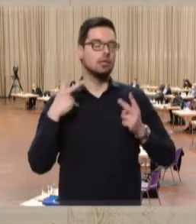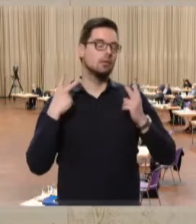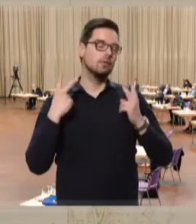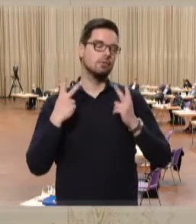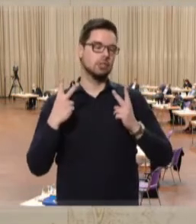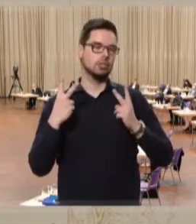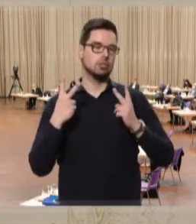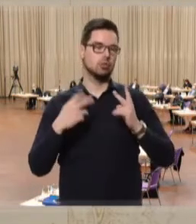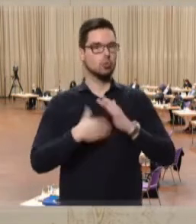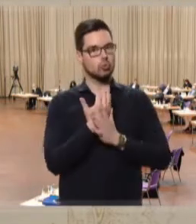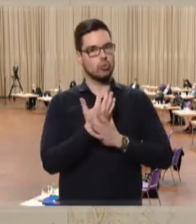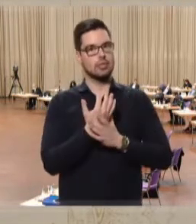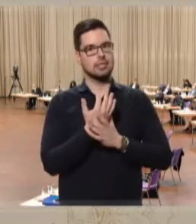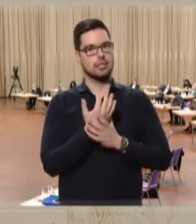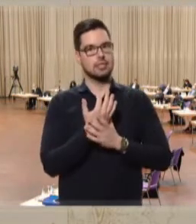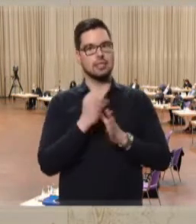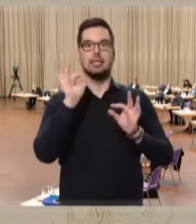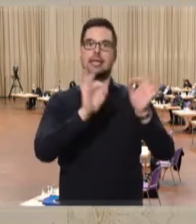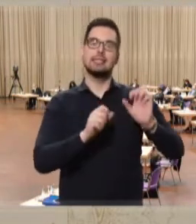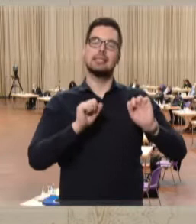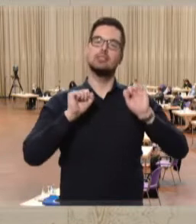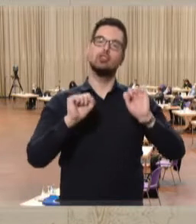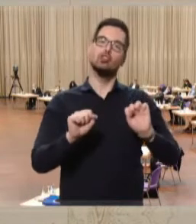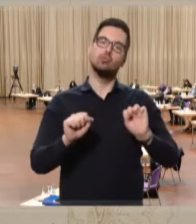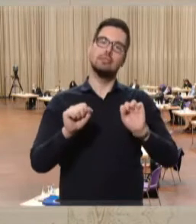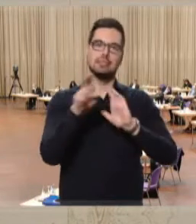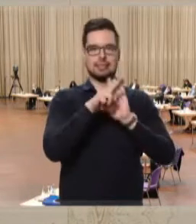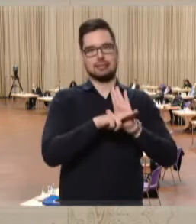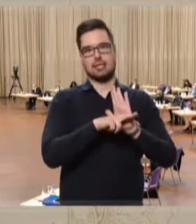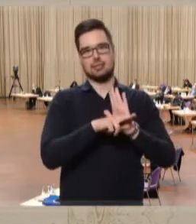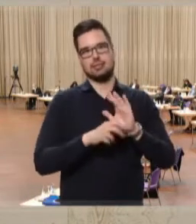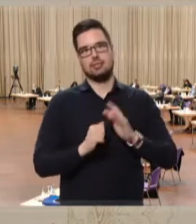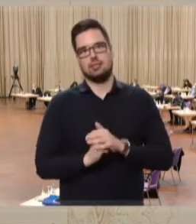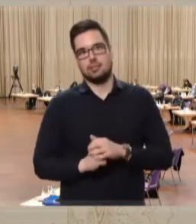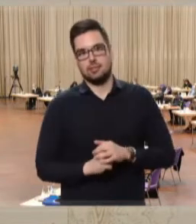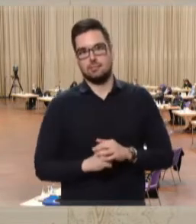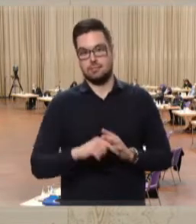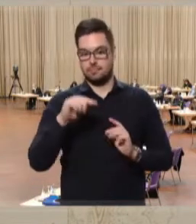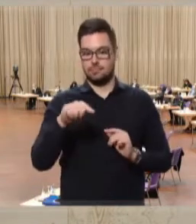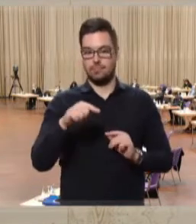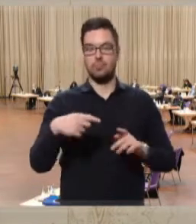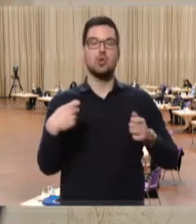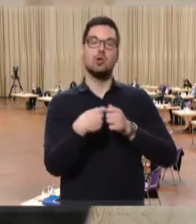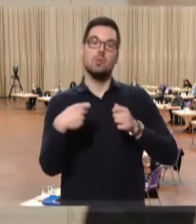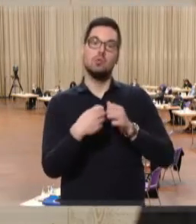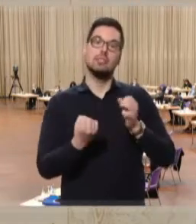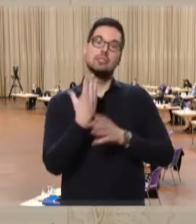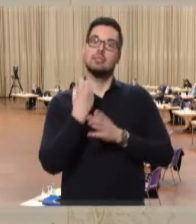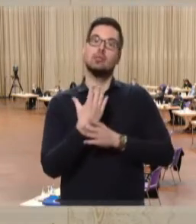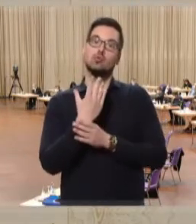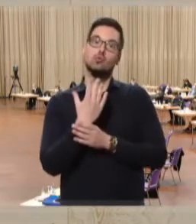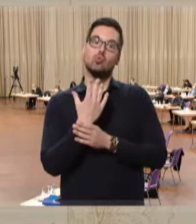Insektenschutzgesetz des Bundesministeriums für Umwelt und Naturschutz. Die im derzeitigen Bundesnaturschutzgesetz